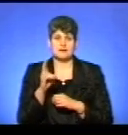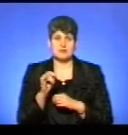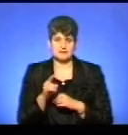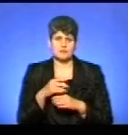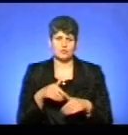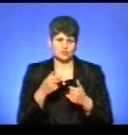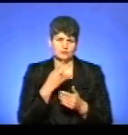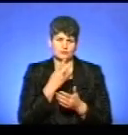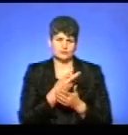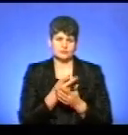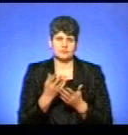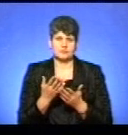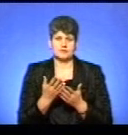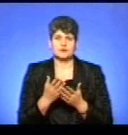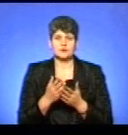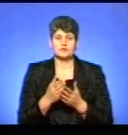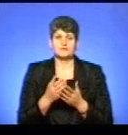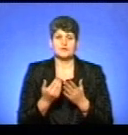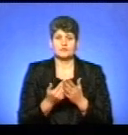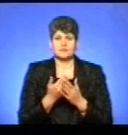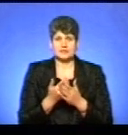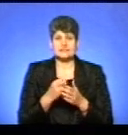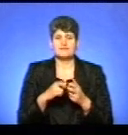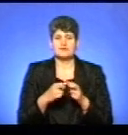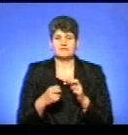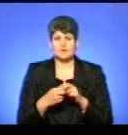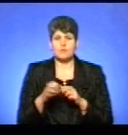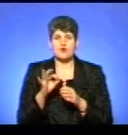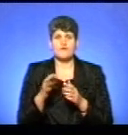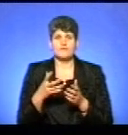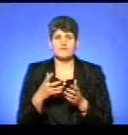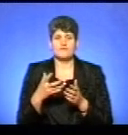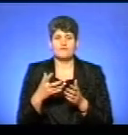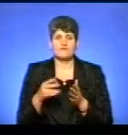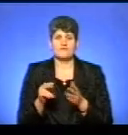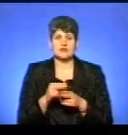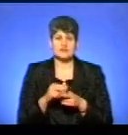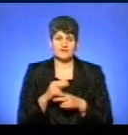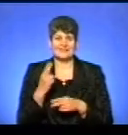переглянути сюжет наших колег з Івано-Франківська про вакцинування диких тварин.